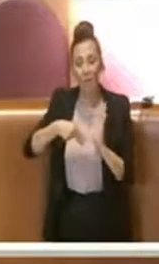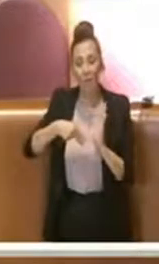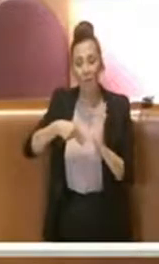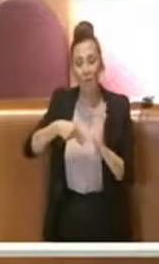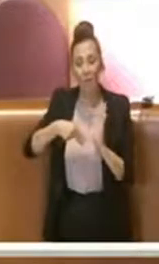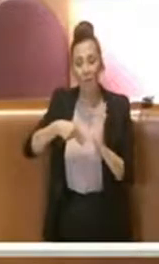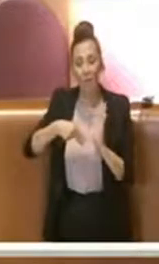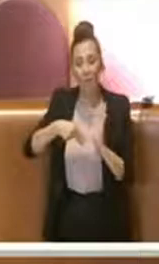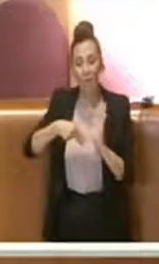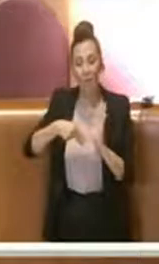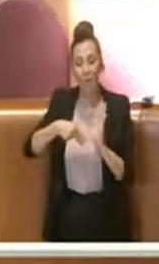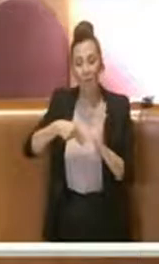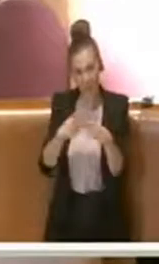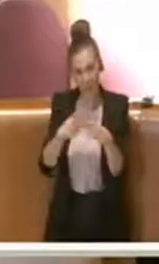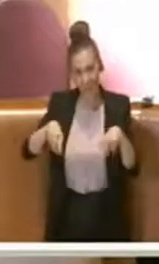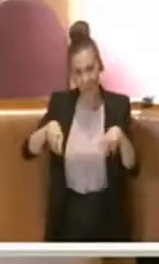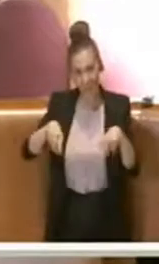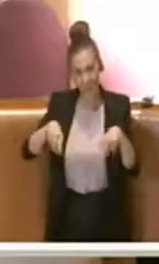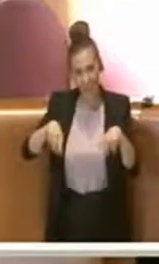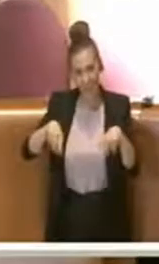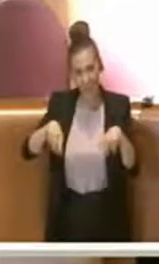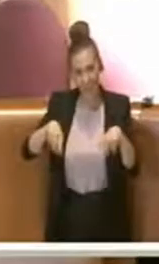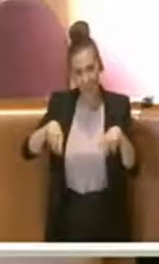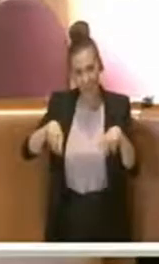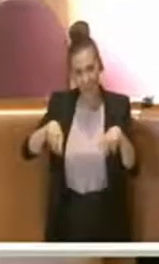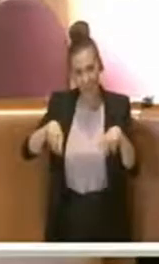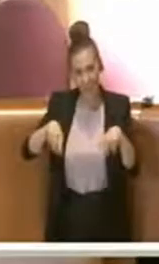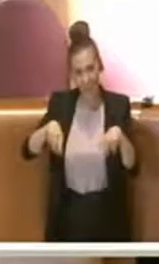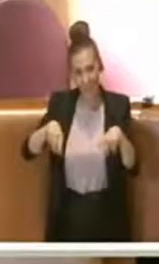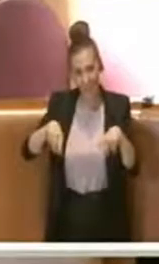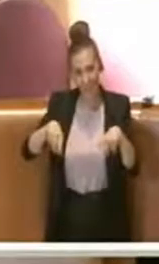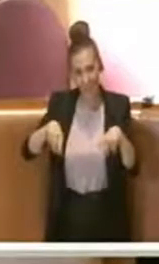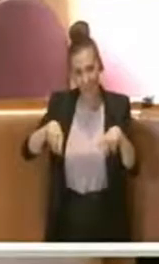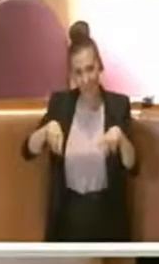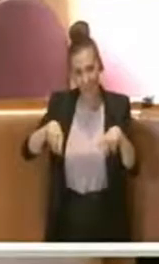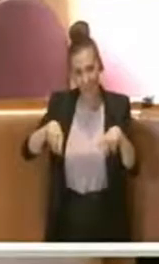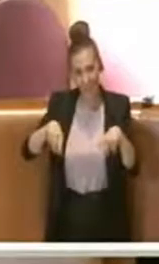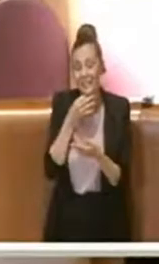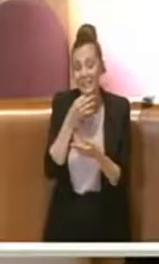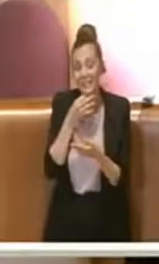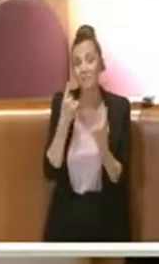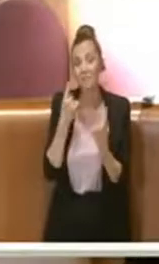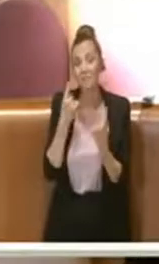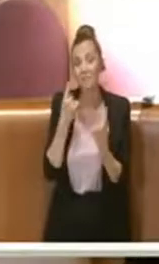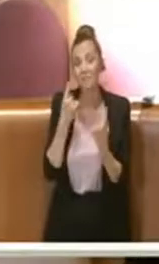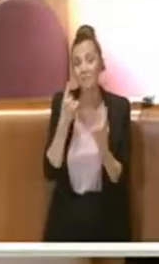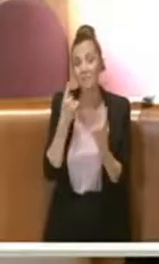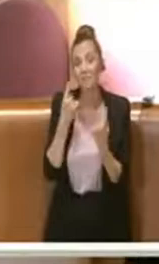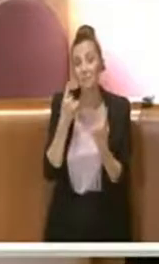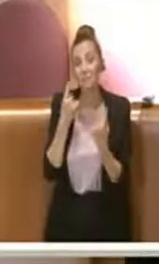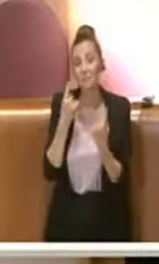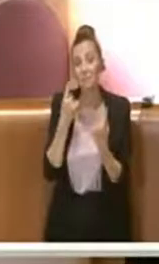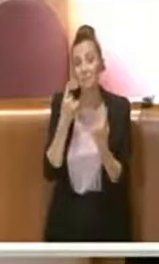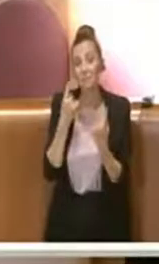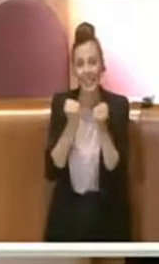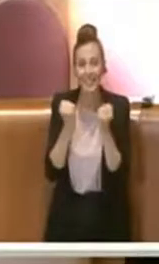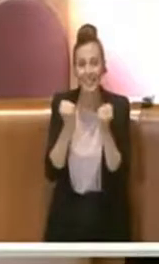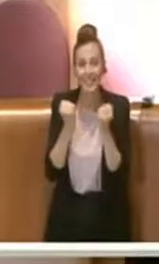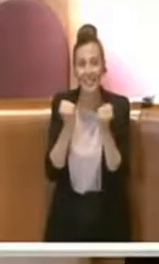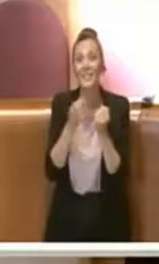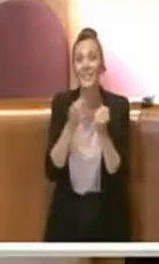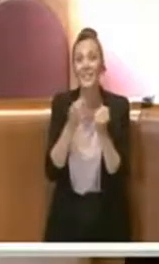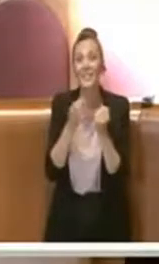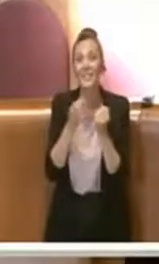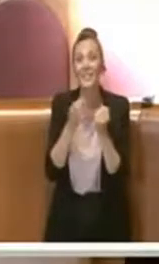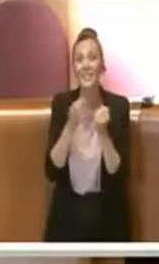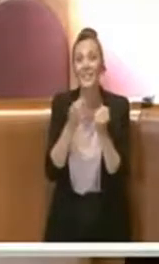la maggior parte delle persone presenti è stata concorda nel portare avanti questa iniziativa che porterà la